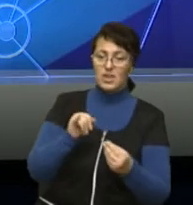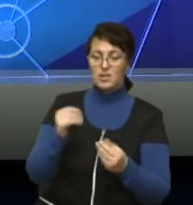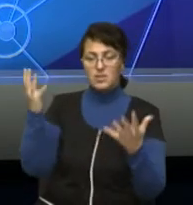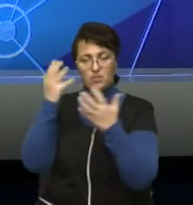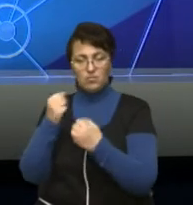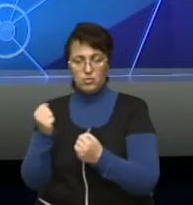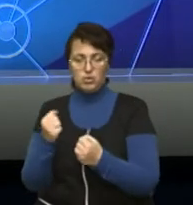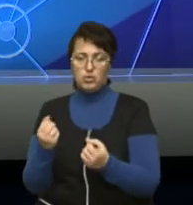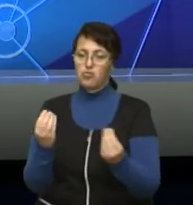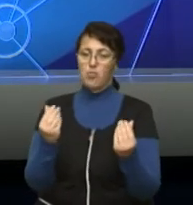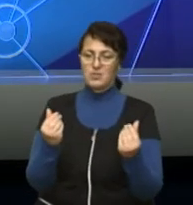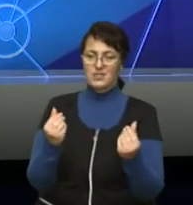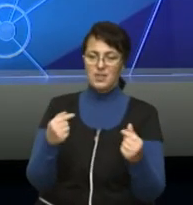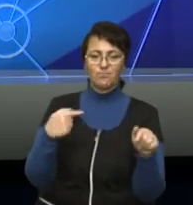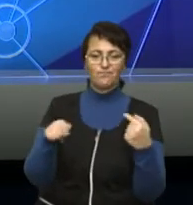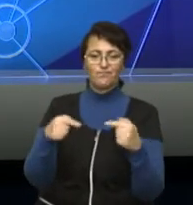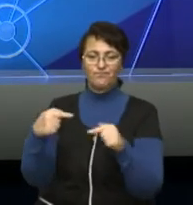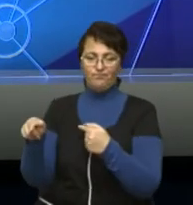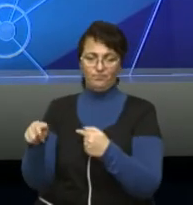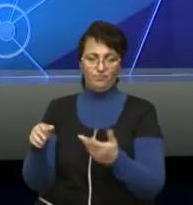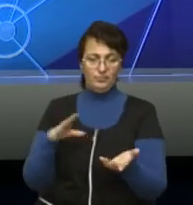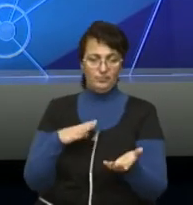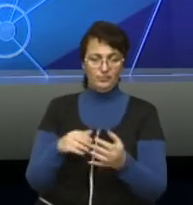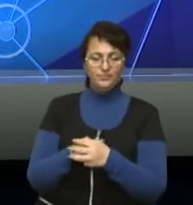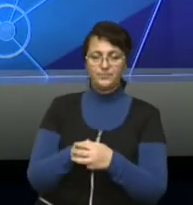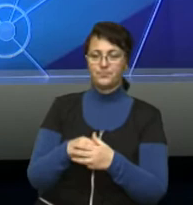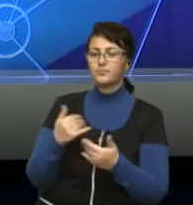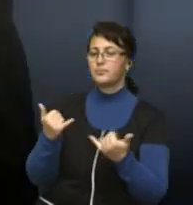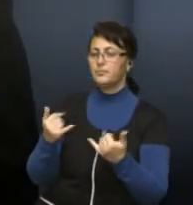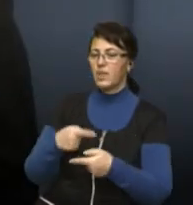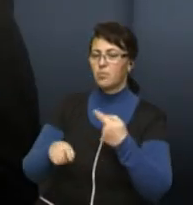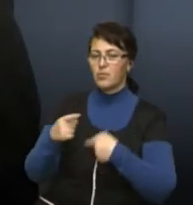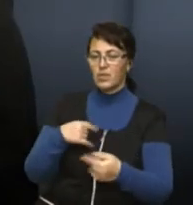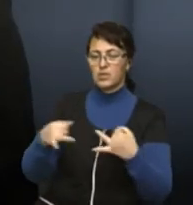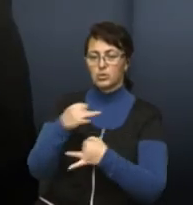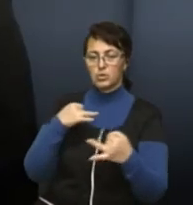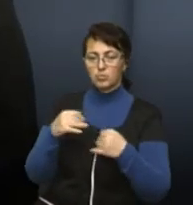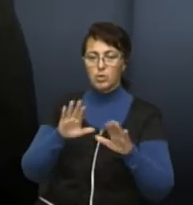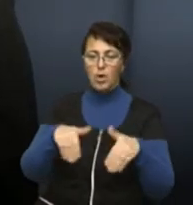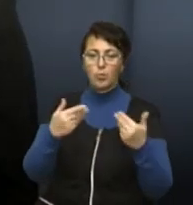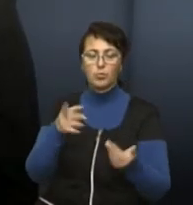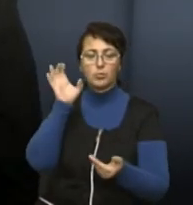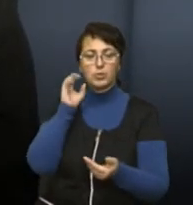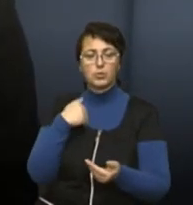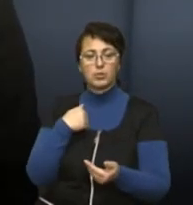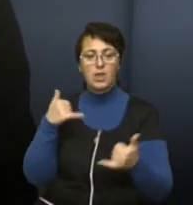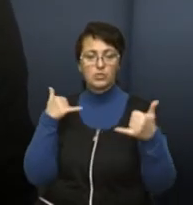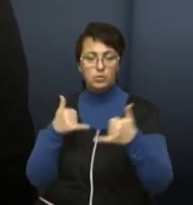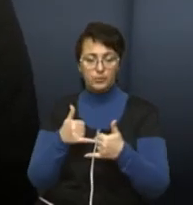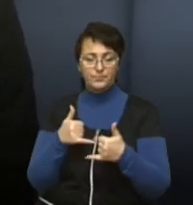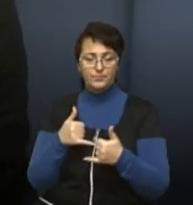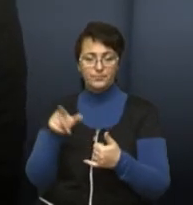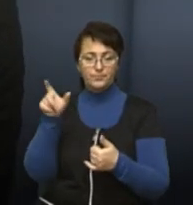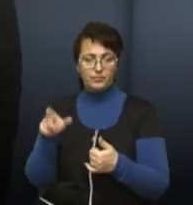щоб вона все-таки була різною, була градація. Ми зараз повернемося до нашої розмови, але перед тим я пропоную послухати нашого дозвонювача. нас є